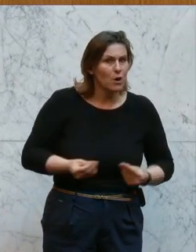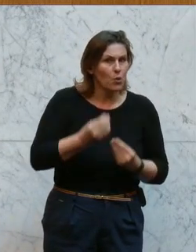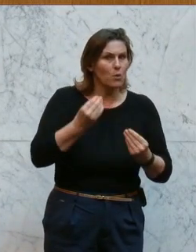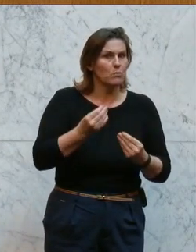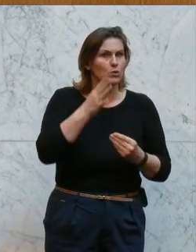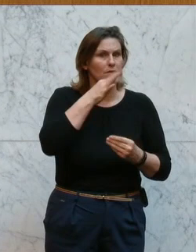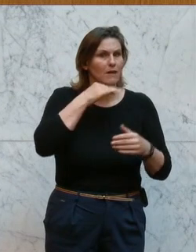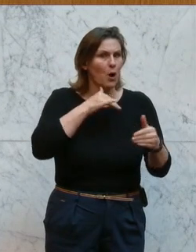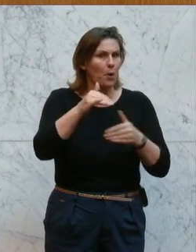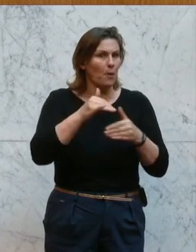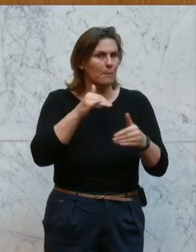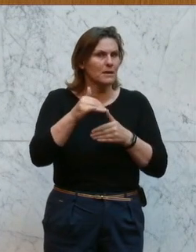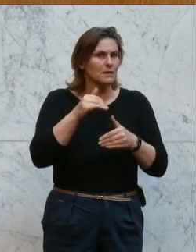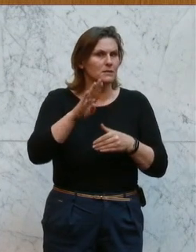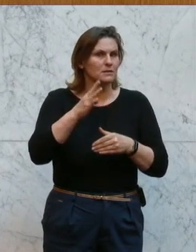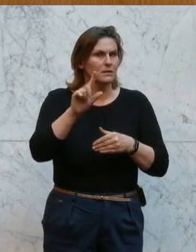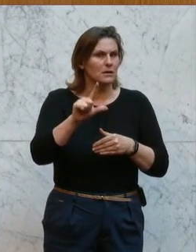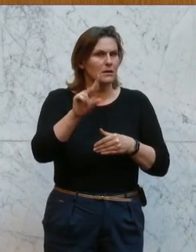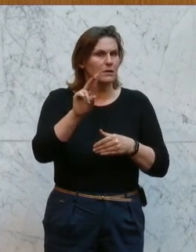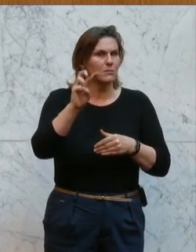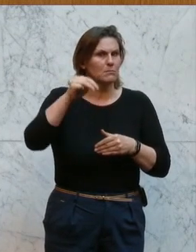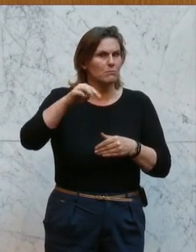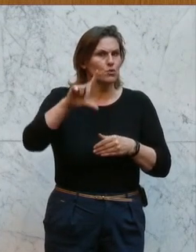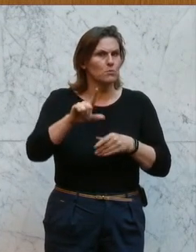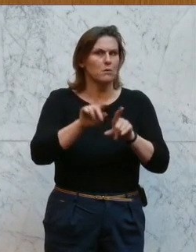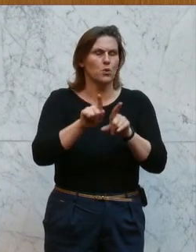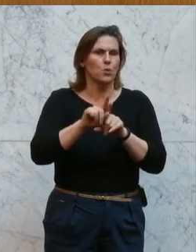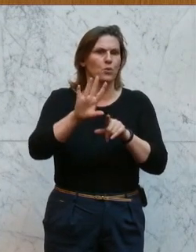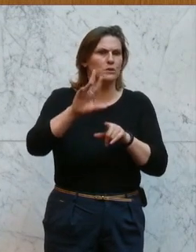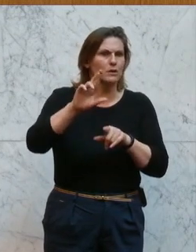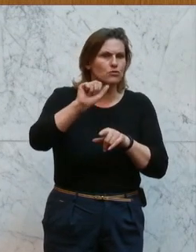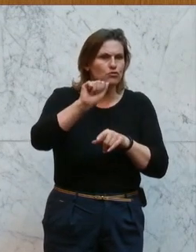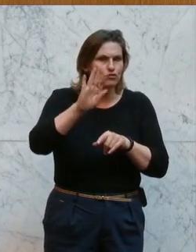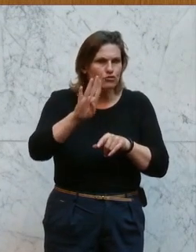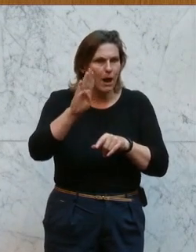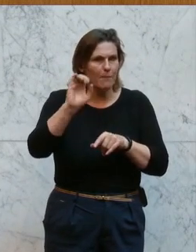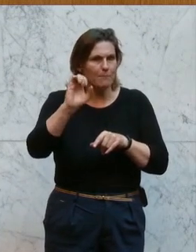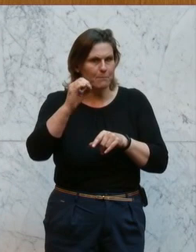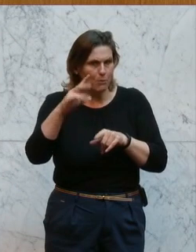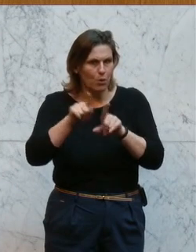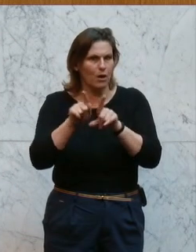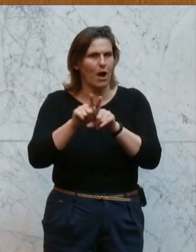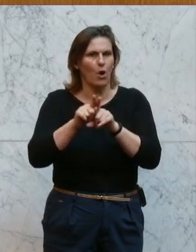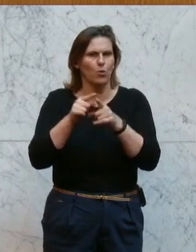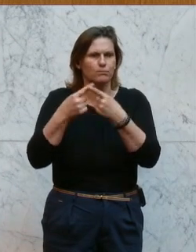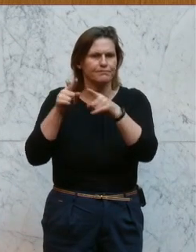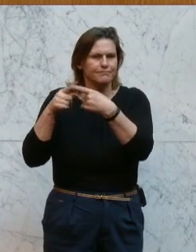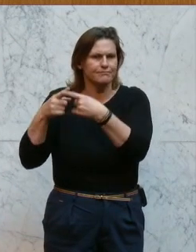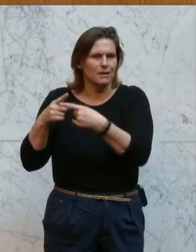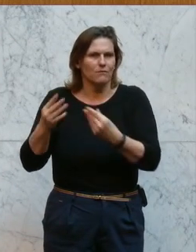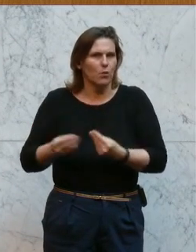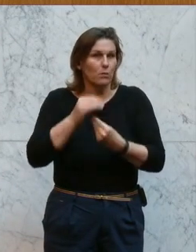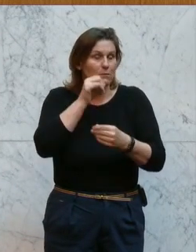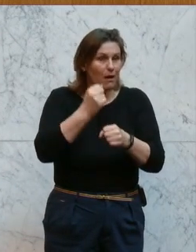Blümel, Schramböck und Köstinger? Oder der Herr Pilnercheck jetzt nicht mehr in Amt und Würden ist zurzeit? Weil ihr